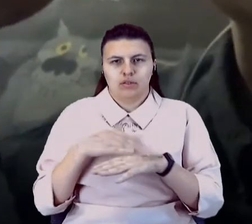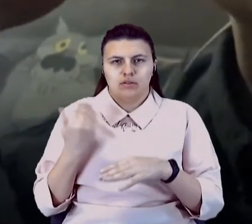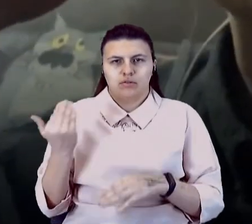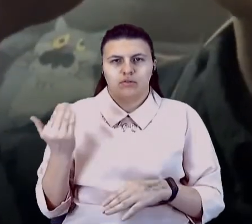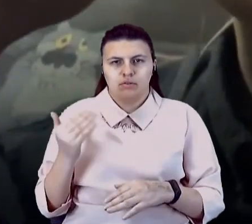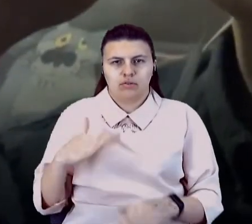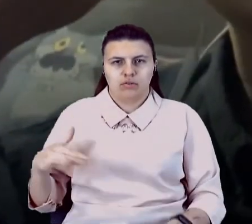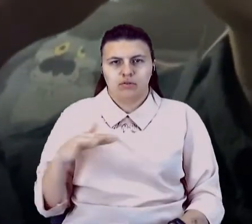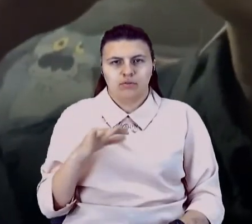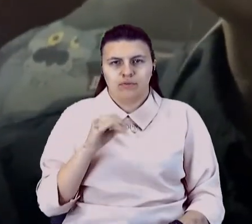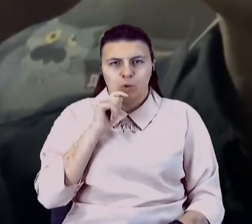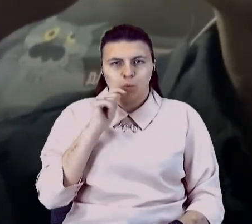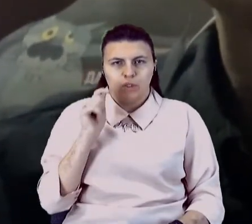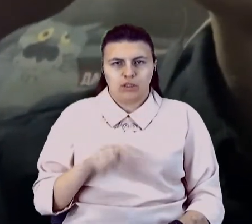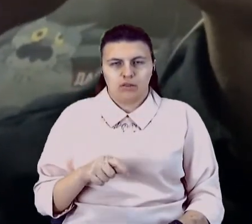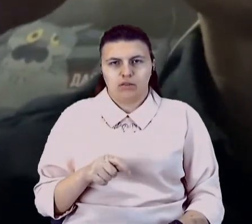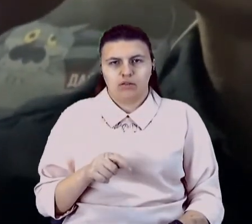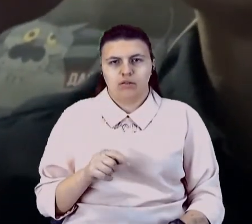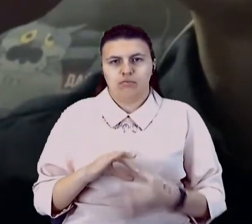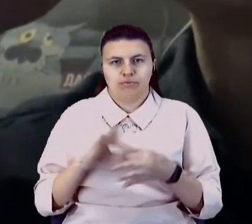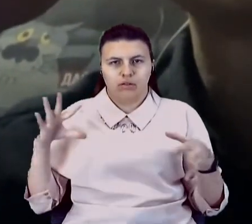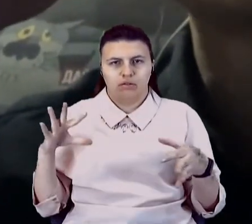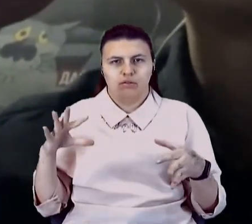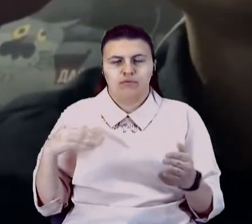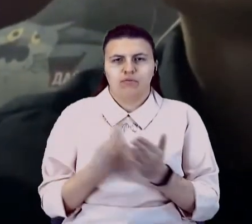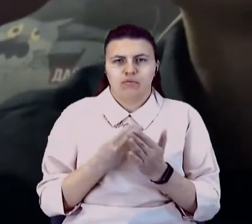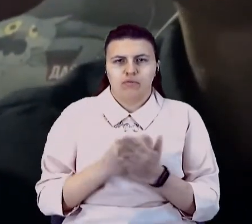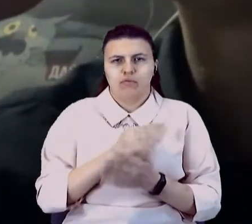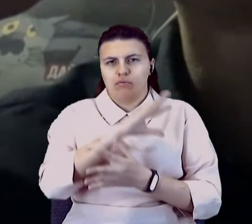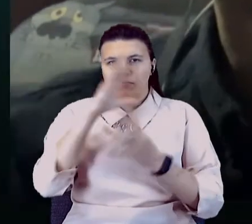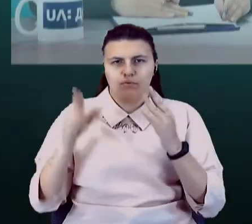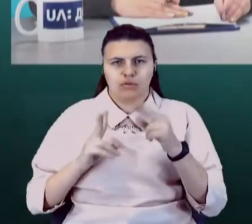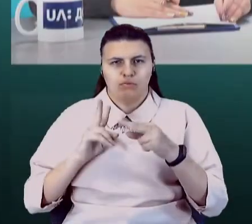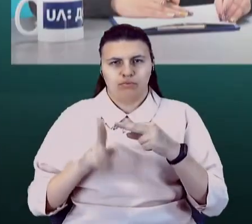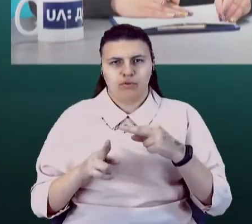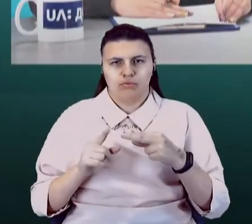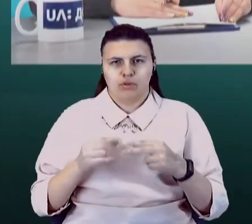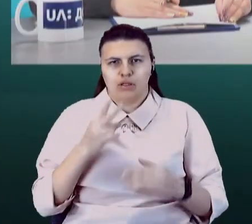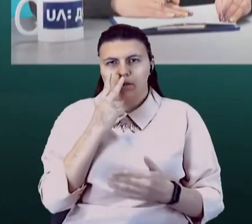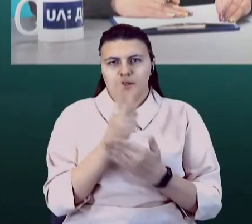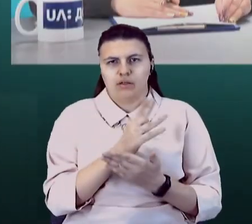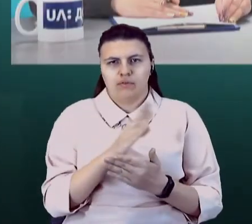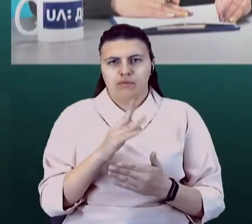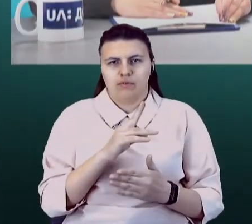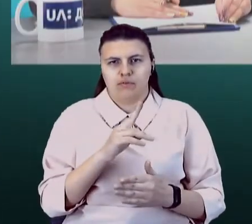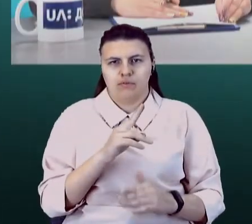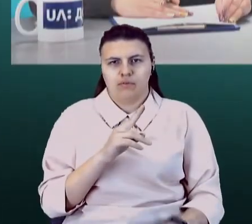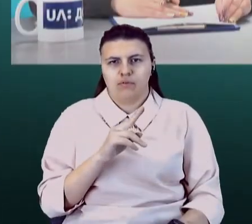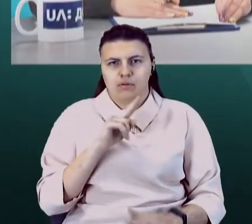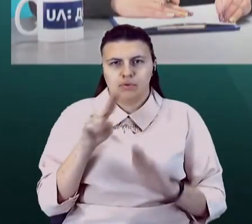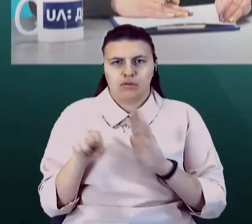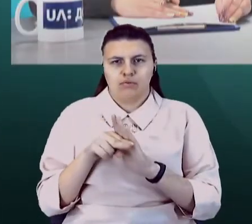України в ментальному, фінансовому плані, щоб вже навіть не дивилися на підконтрольну Україні територію.